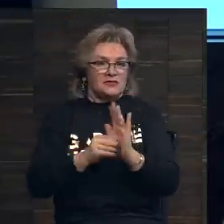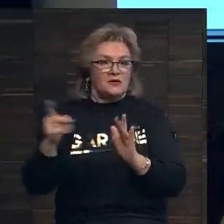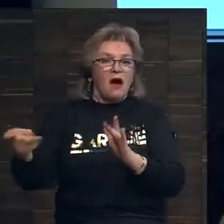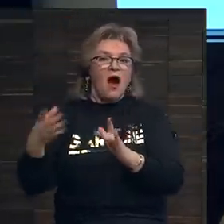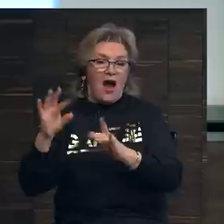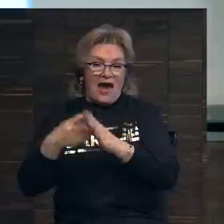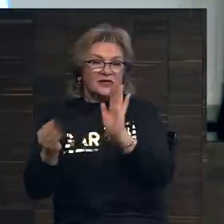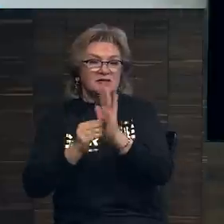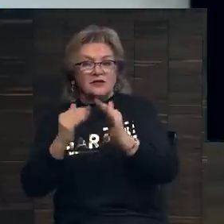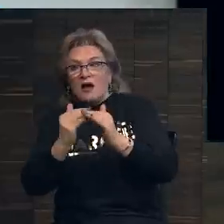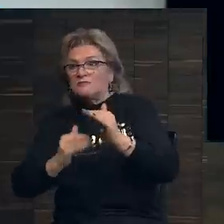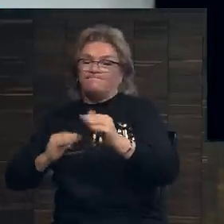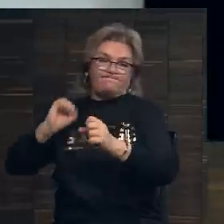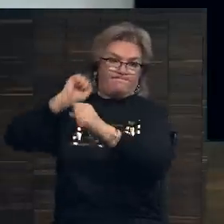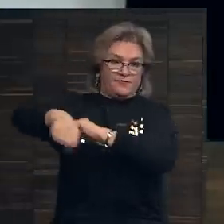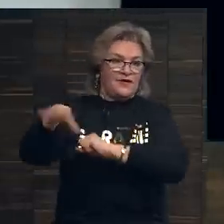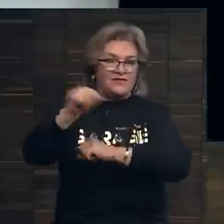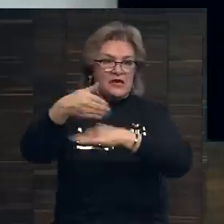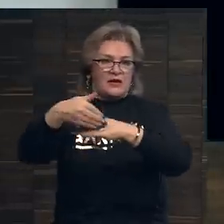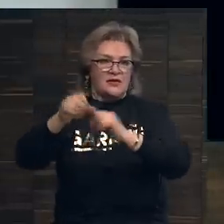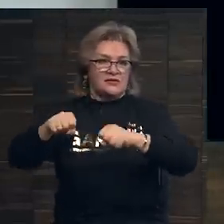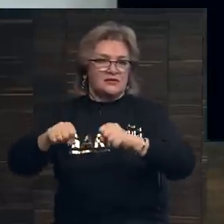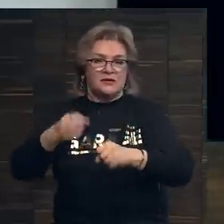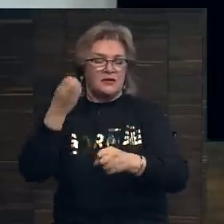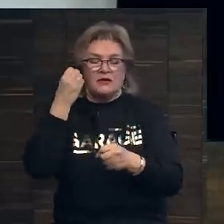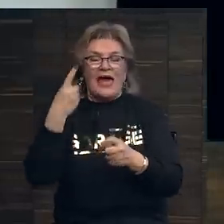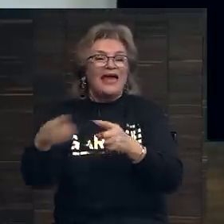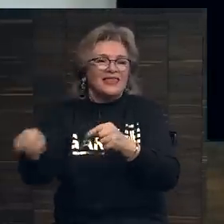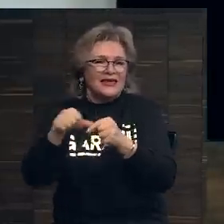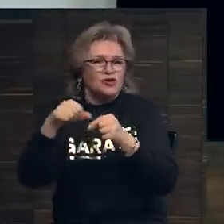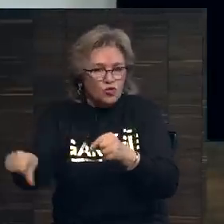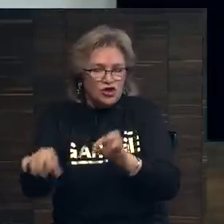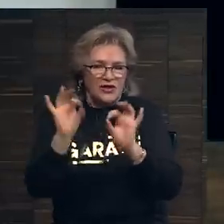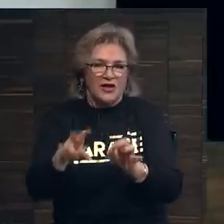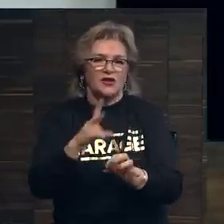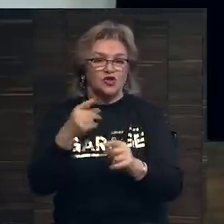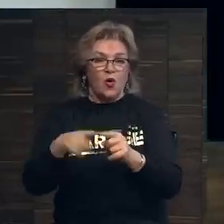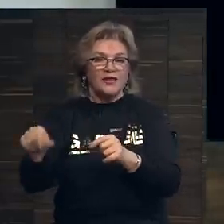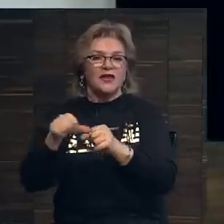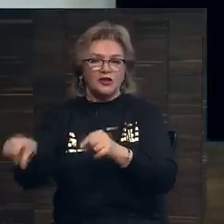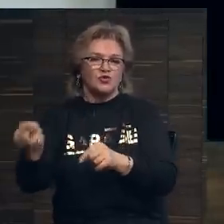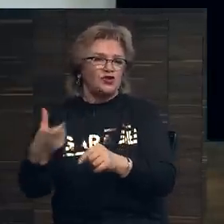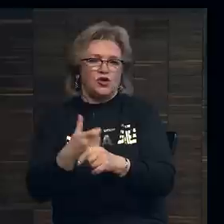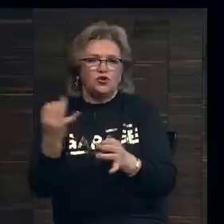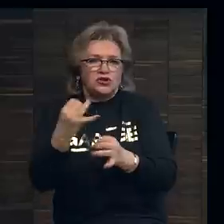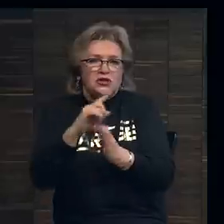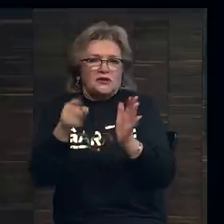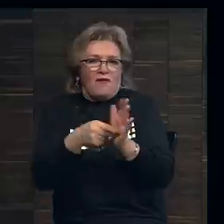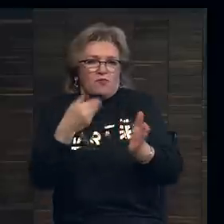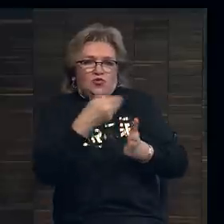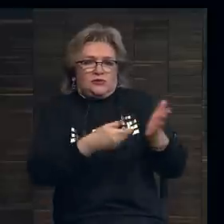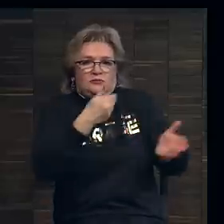преодолела все границы разумного. Это, конечно, исключение, но это исключение задает очень интересные вопросы